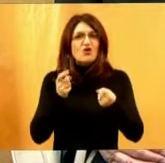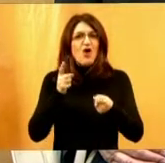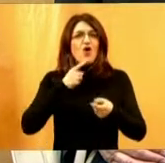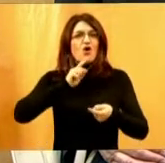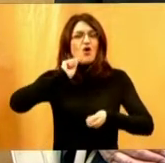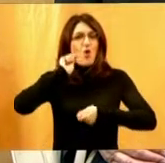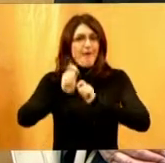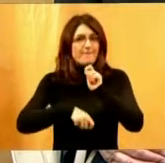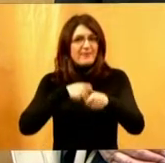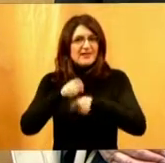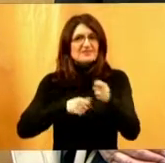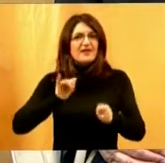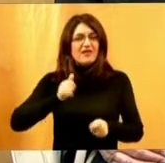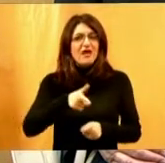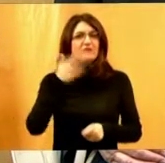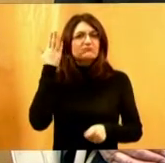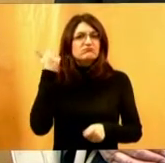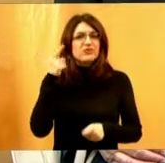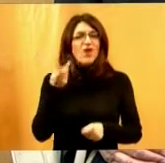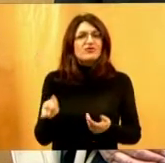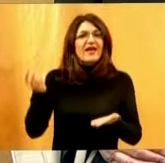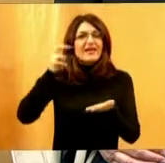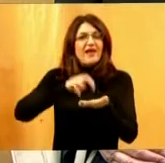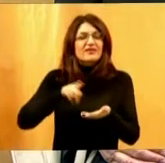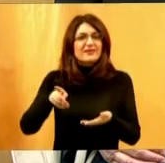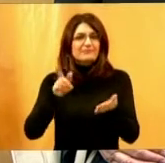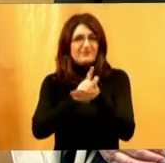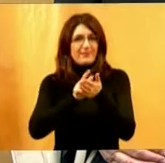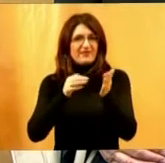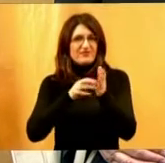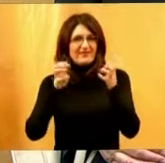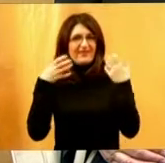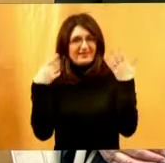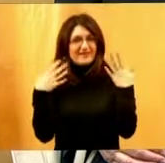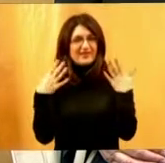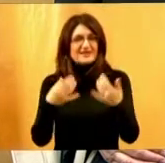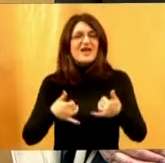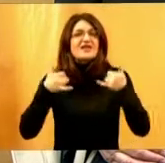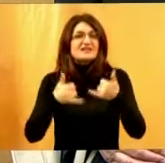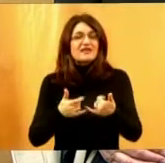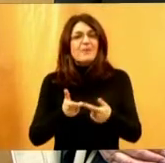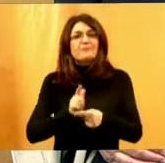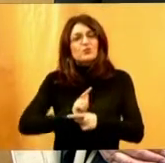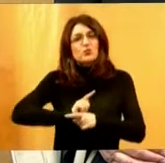kompleksno je bilo tih ranih 90-ih, sada na jedan drugi način, ali